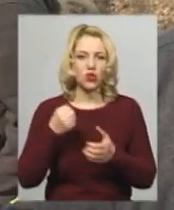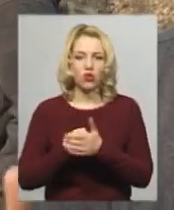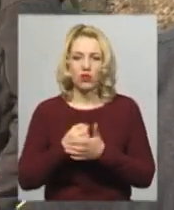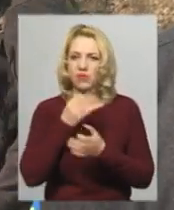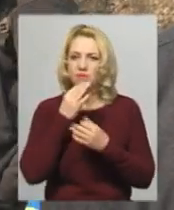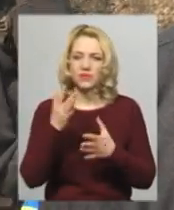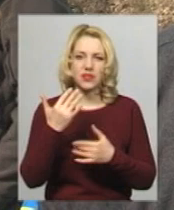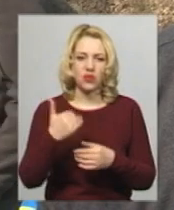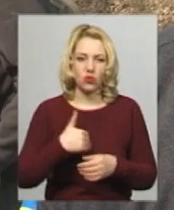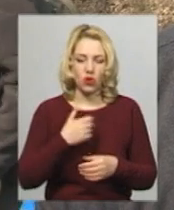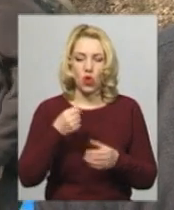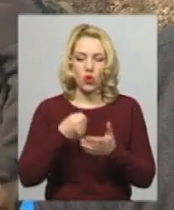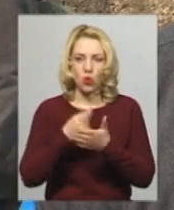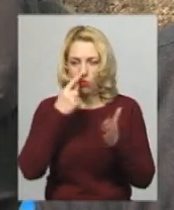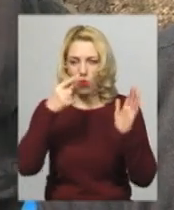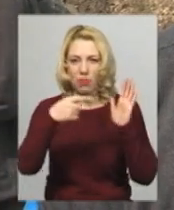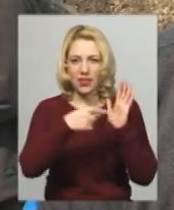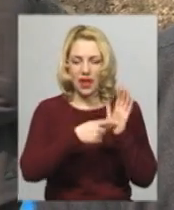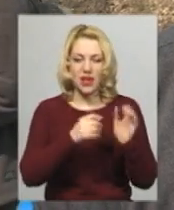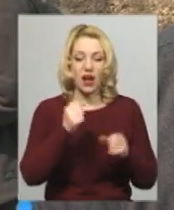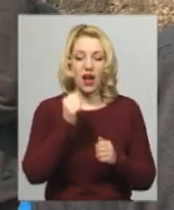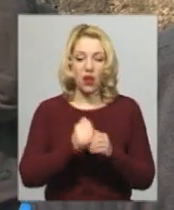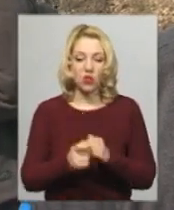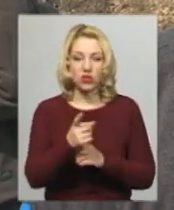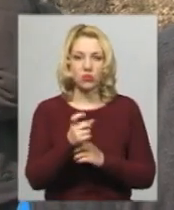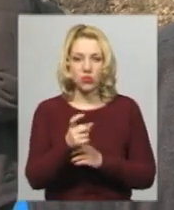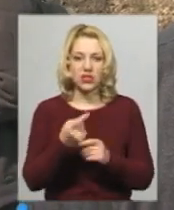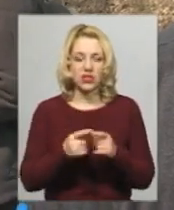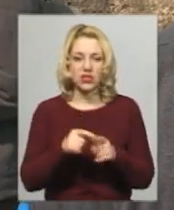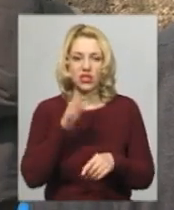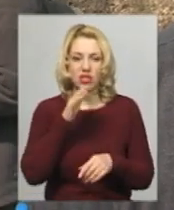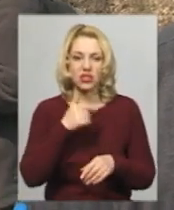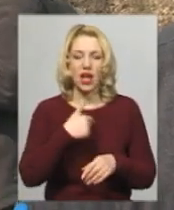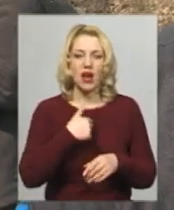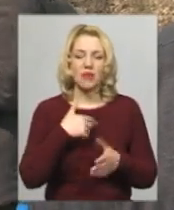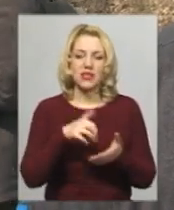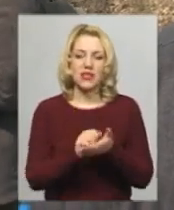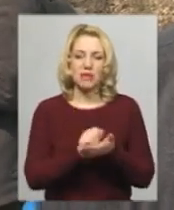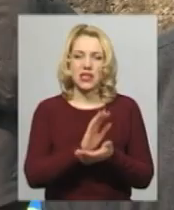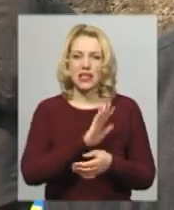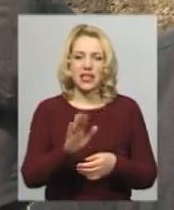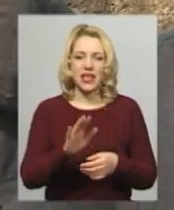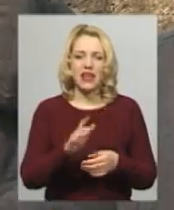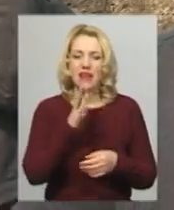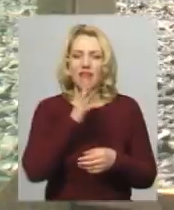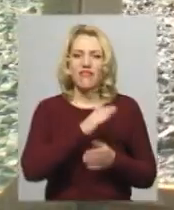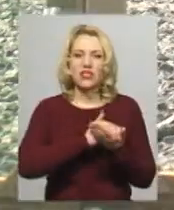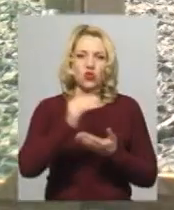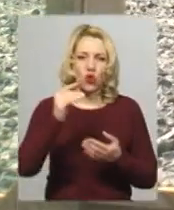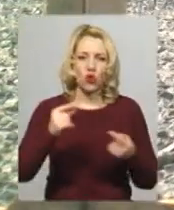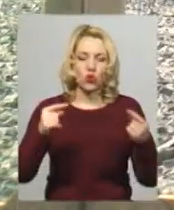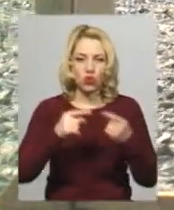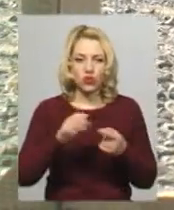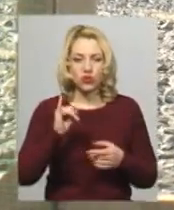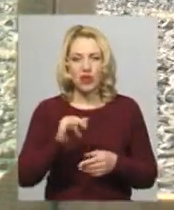Просто треба вважати, що кожен постріл – це час. А ми, зрештою, займаємось не високоточною стрільбою, а швидкісною і точною».